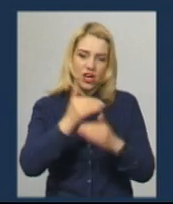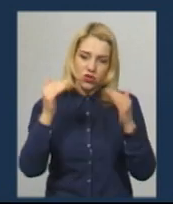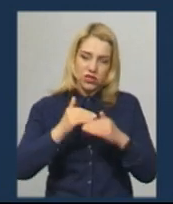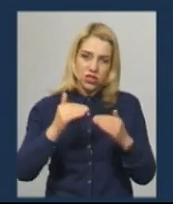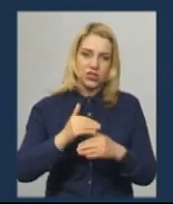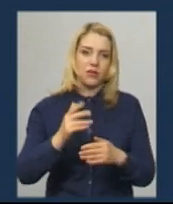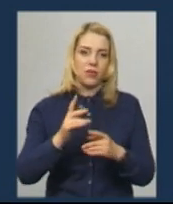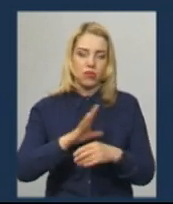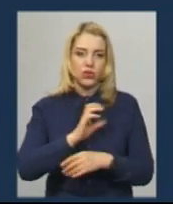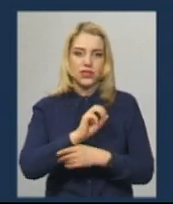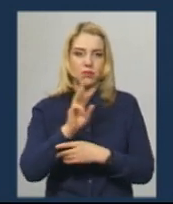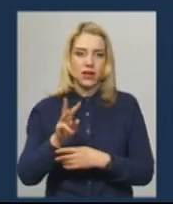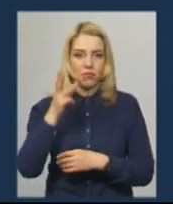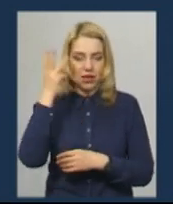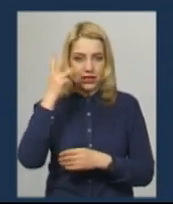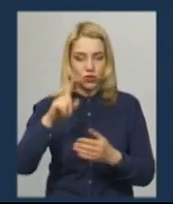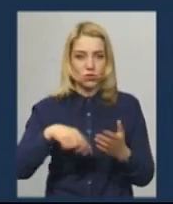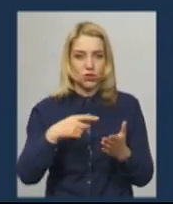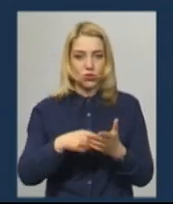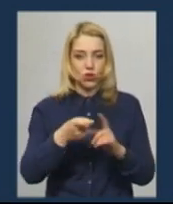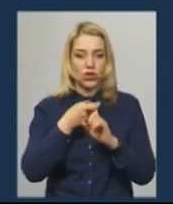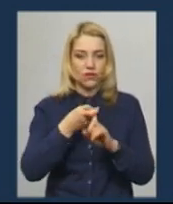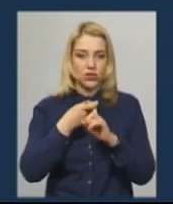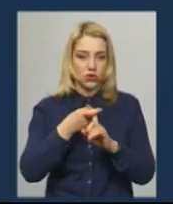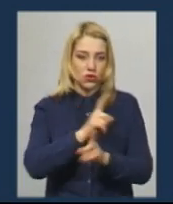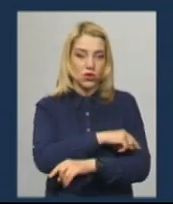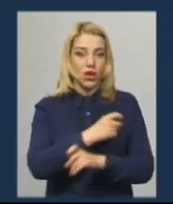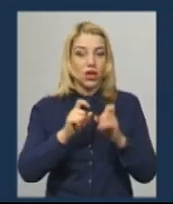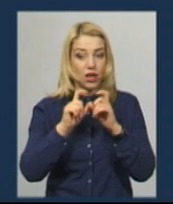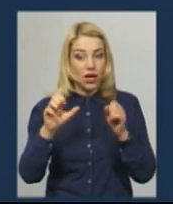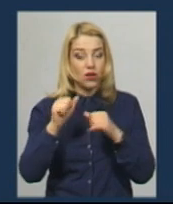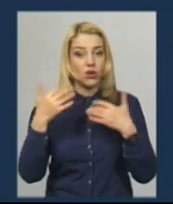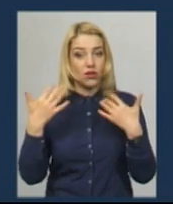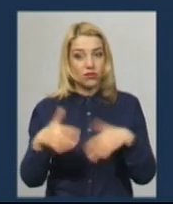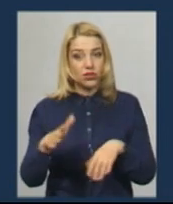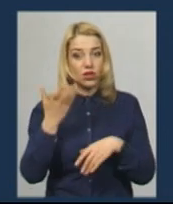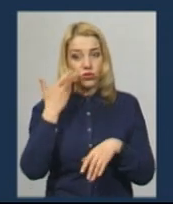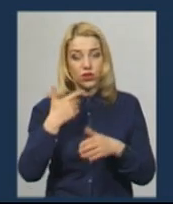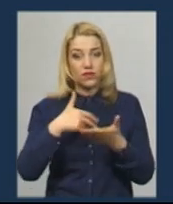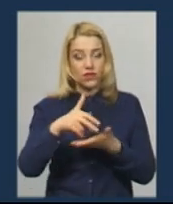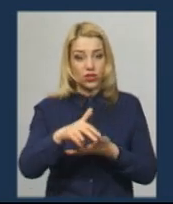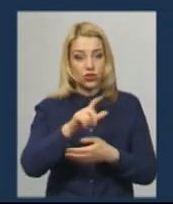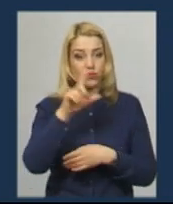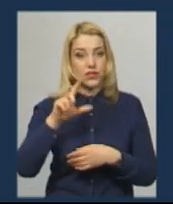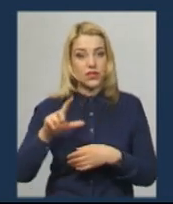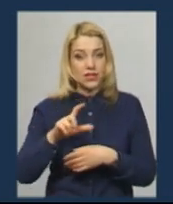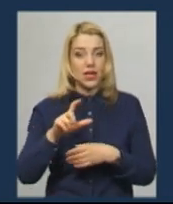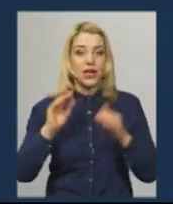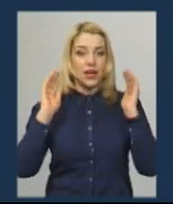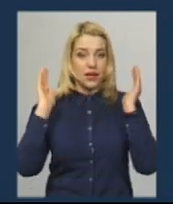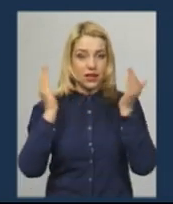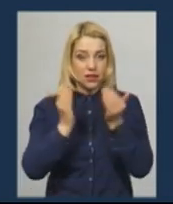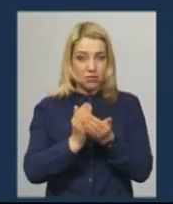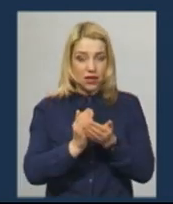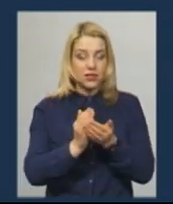забезпечені Хмельницькою міською інфекційною лікарнею. А вже безпосередньо після виходу з реанімації